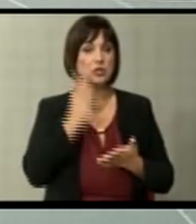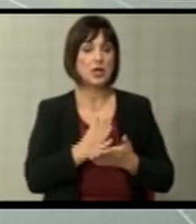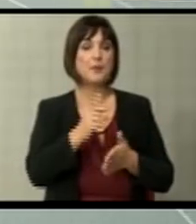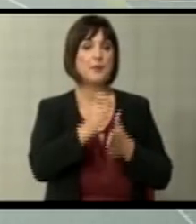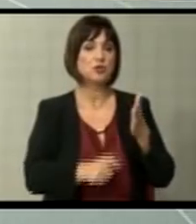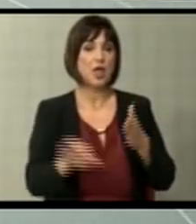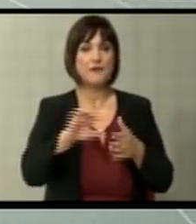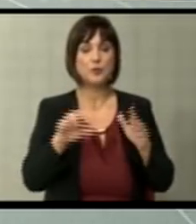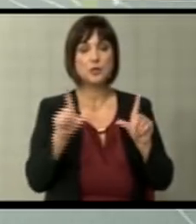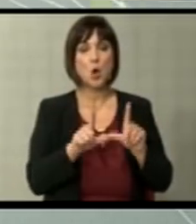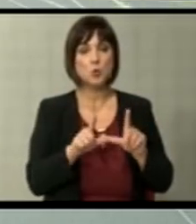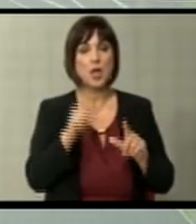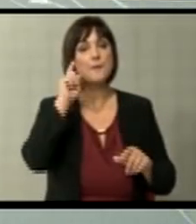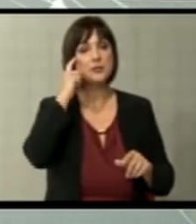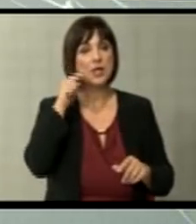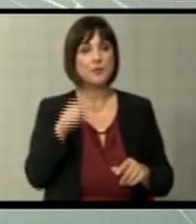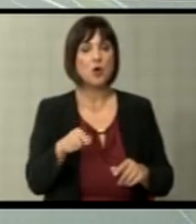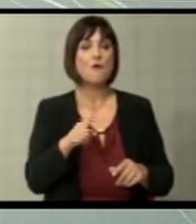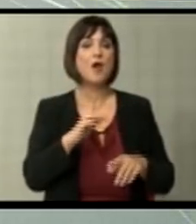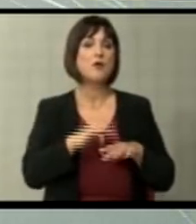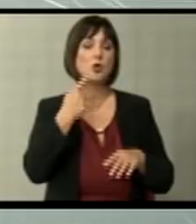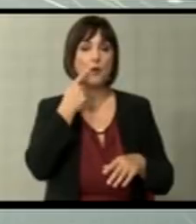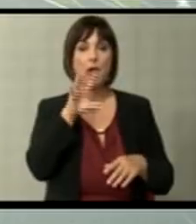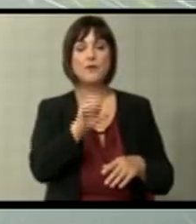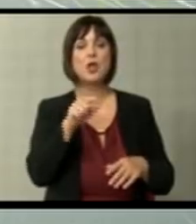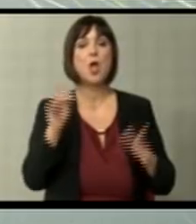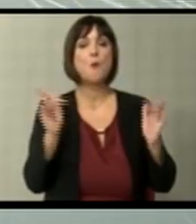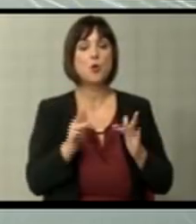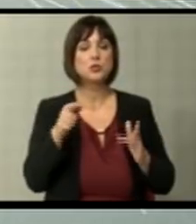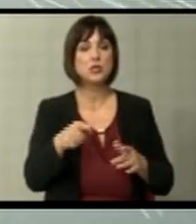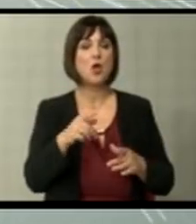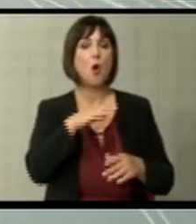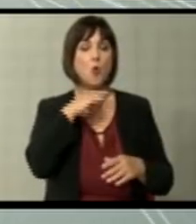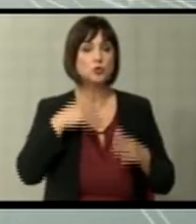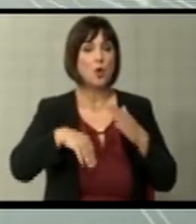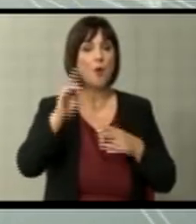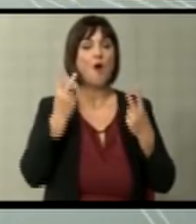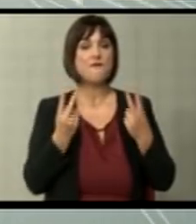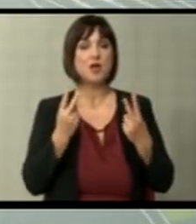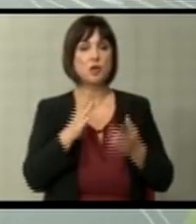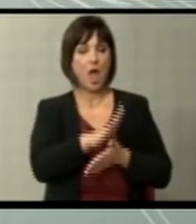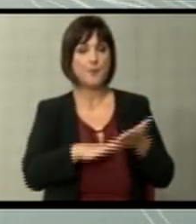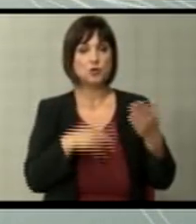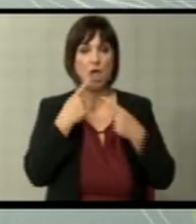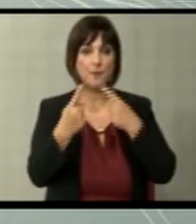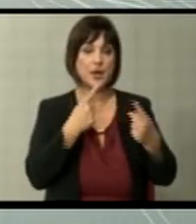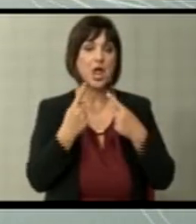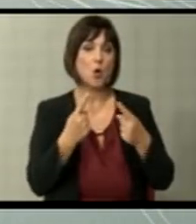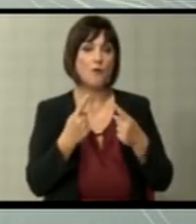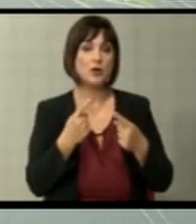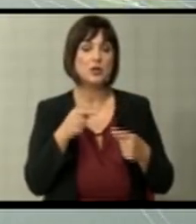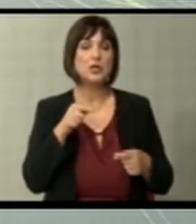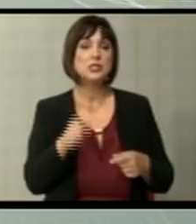станеме членка на Европска Унија. Мислам дека тоа во еден момент го препозни опозицијата и за опозицијата уште поважно да почнем преговори затоа што